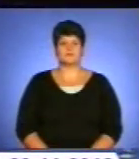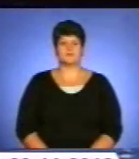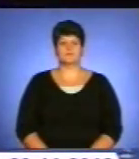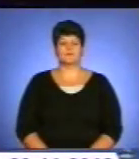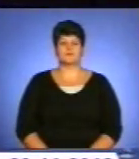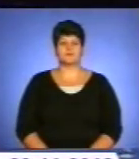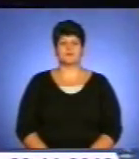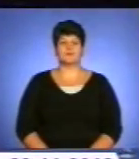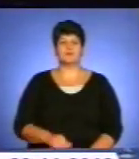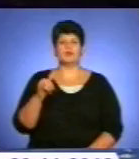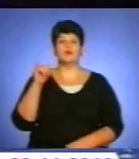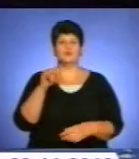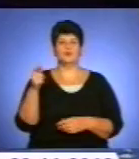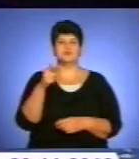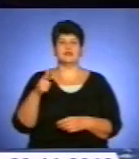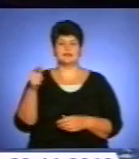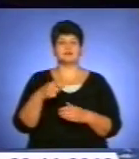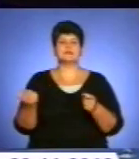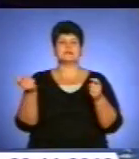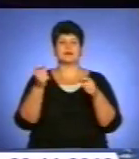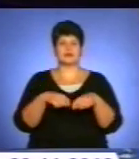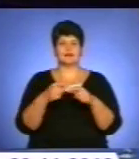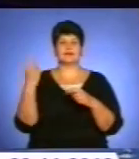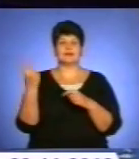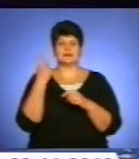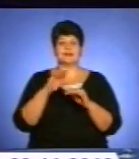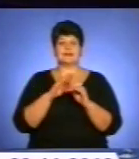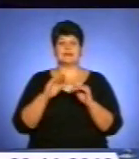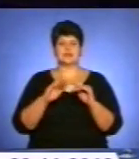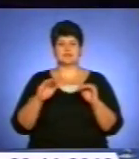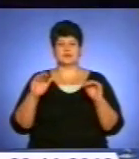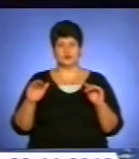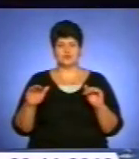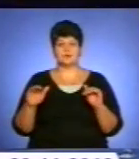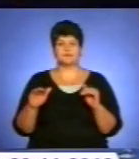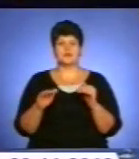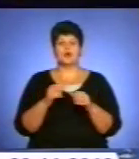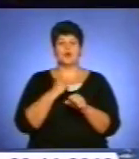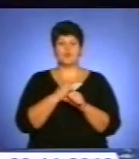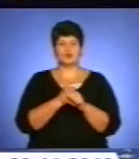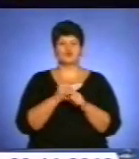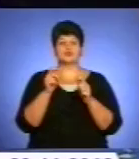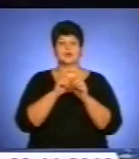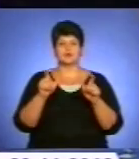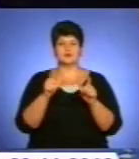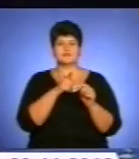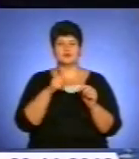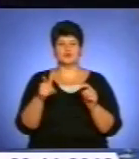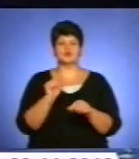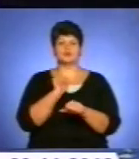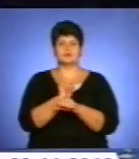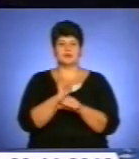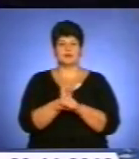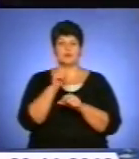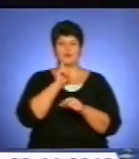У Гусятині закрили єдиний у райцентрі дитячий садочок. Роботу дошкільного закладу припинили на періоди реконструкції